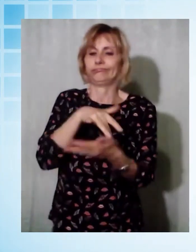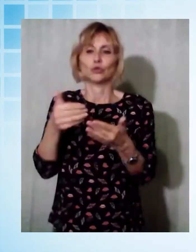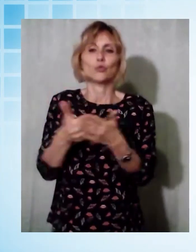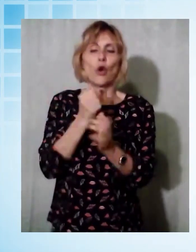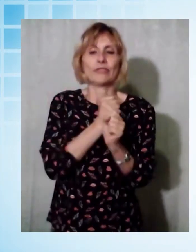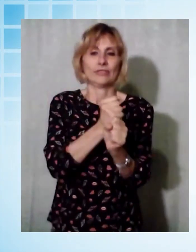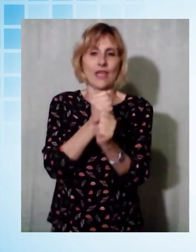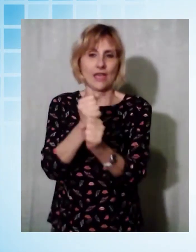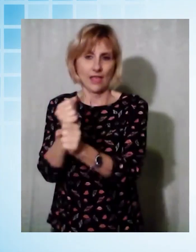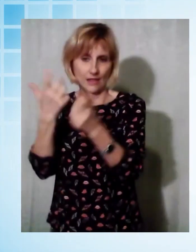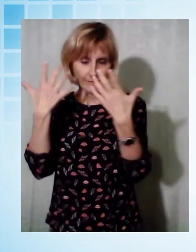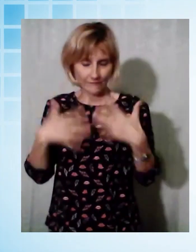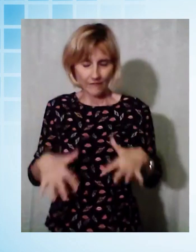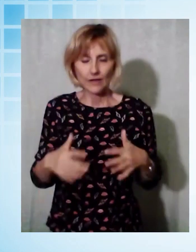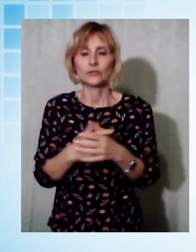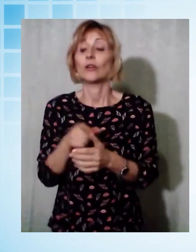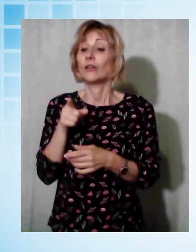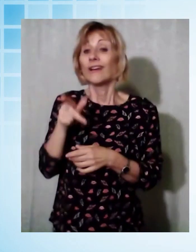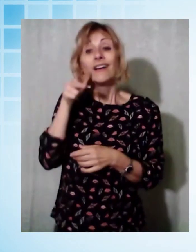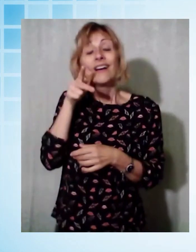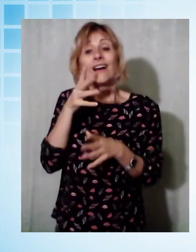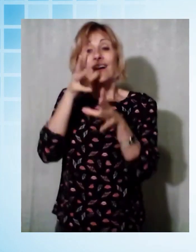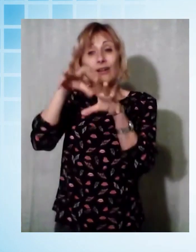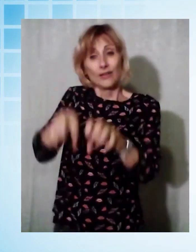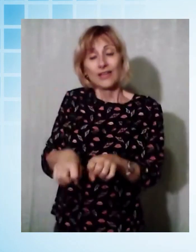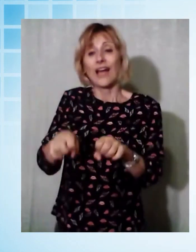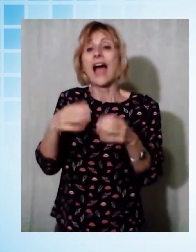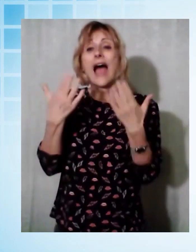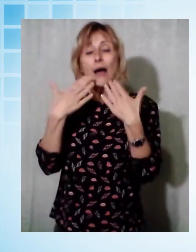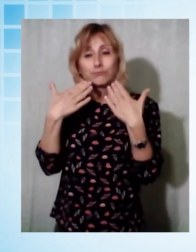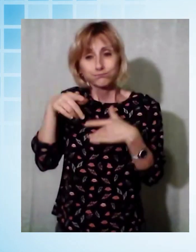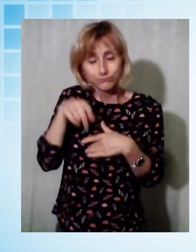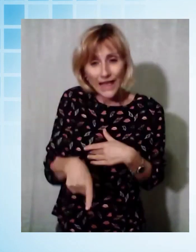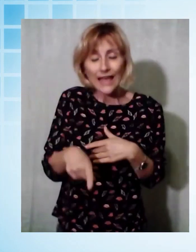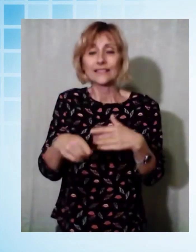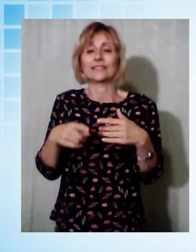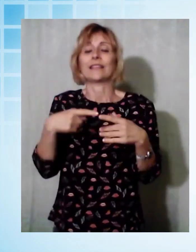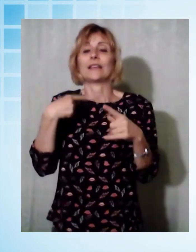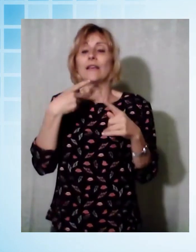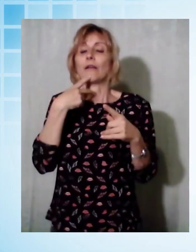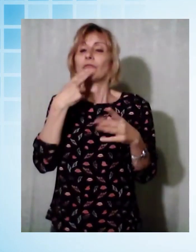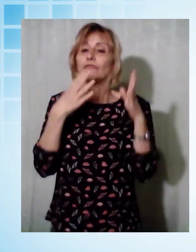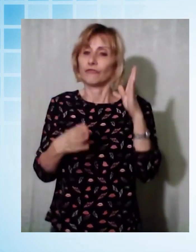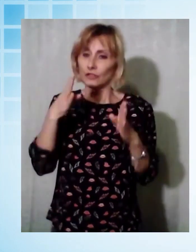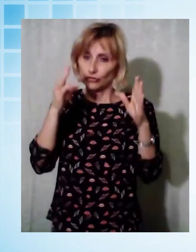Rose Simi si occuperà di ambiente, transizione ecologica, sicurezza e polizia municipale, finora delega di Francesco